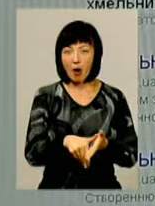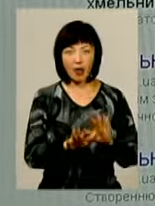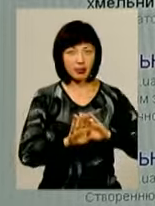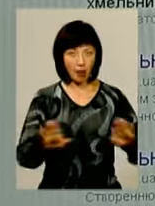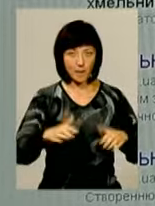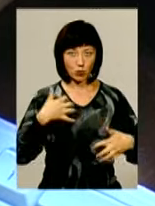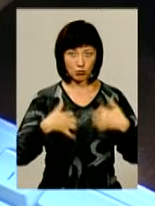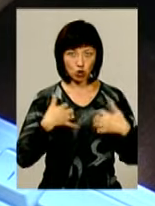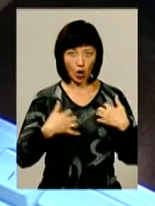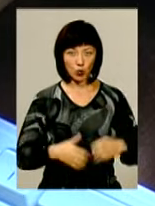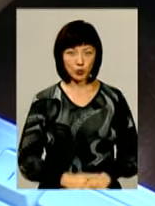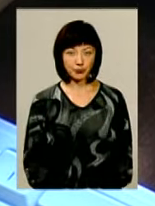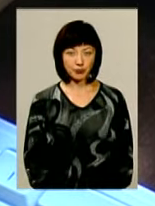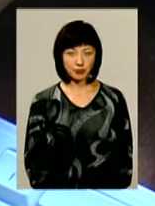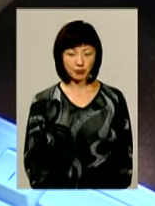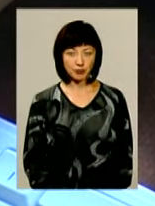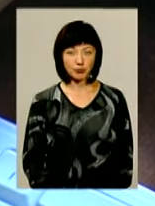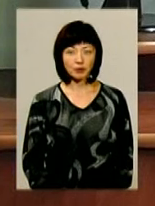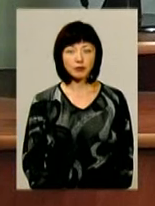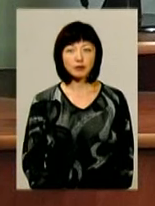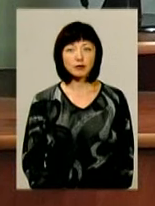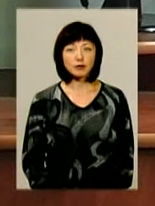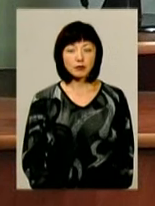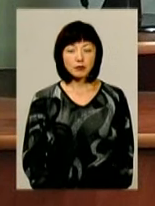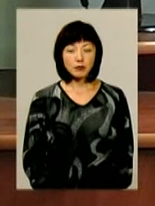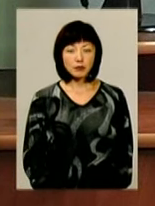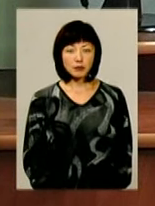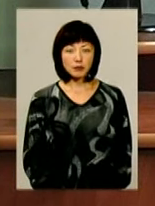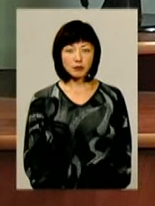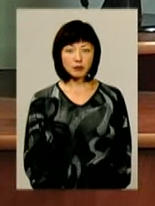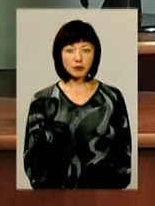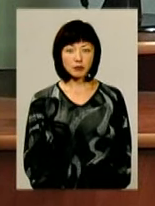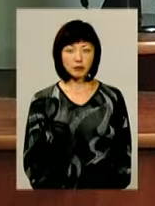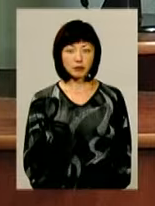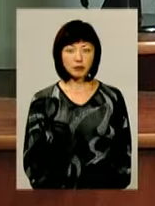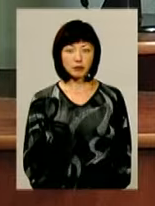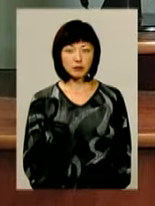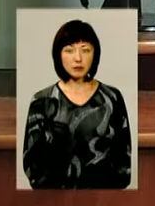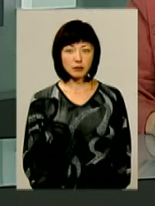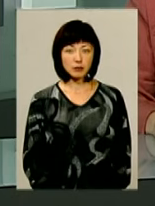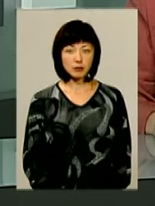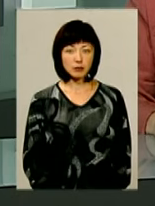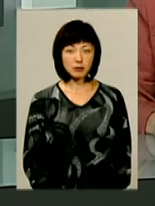не поспішають. Світлана Русіна, Юлія Астафурова, Максим Захарченко. Для інформаційного випуску.